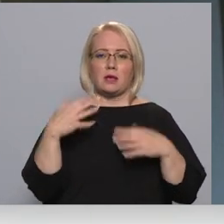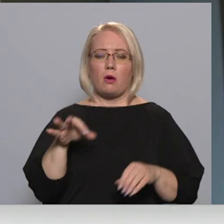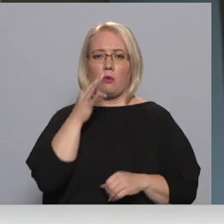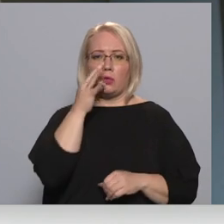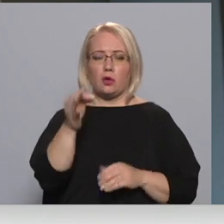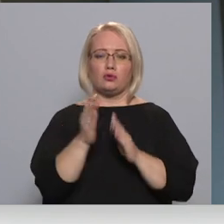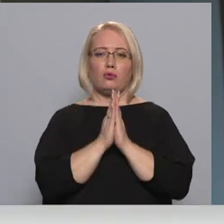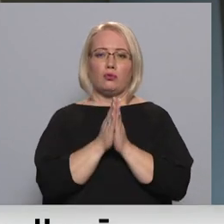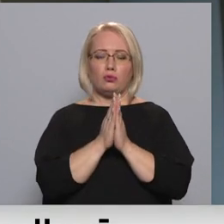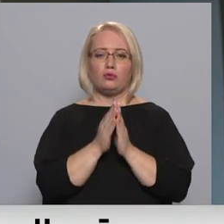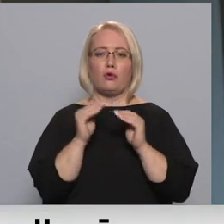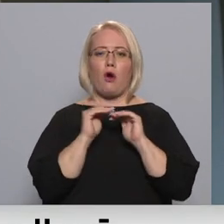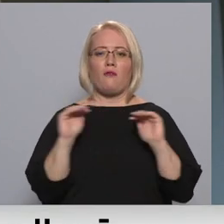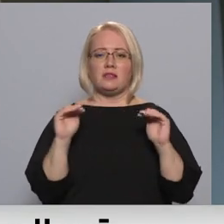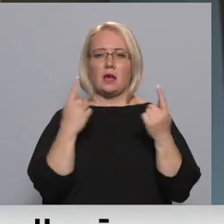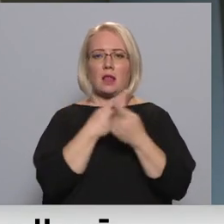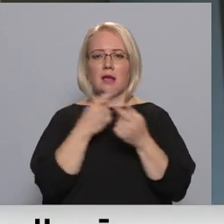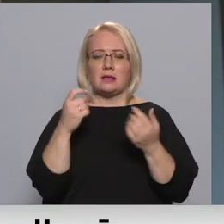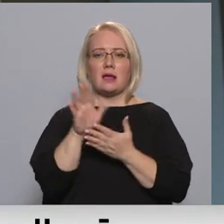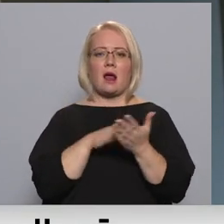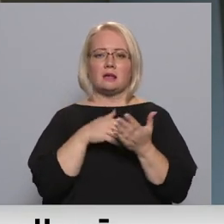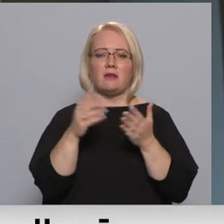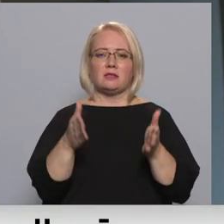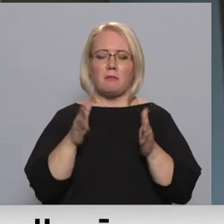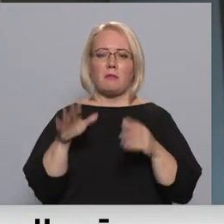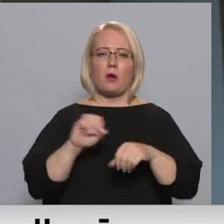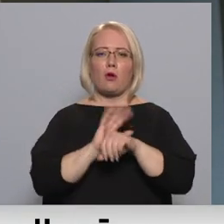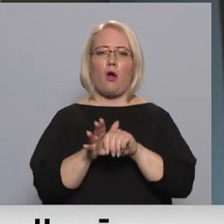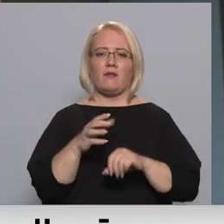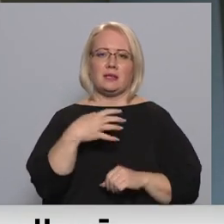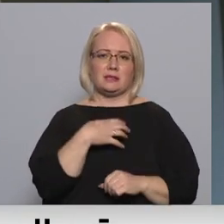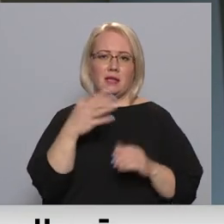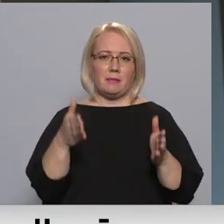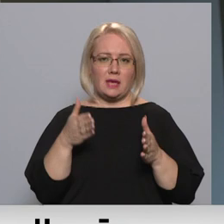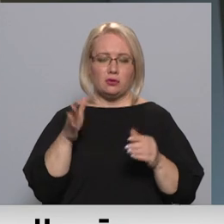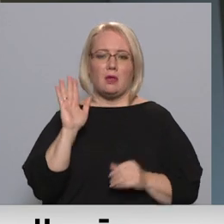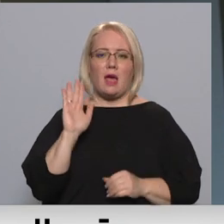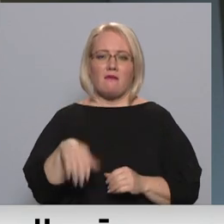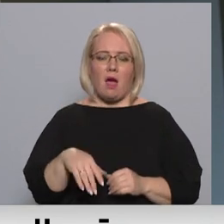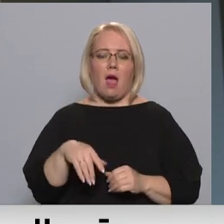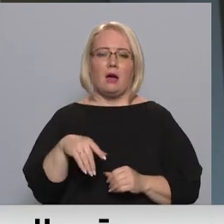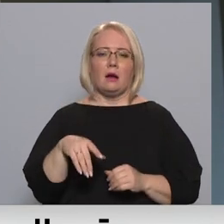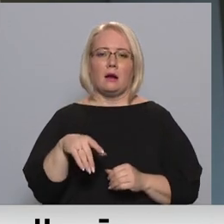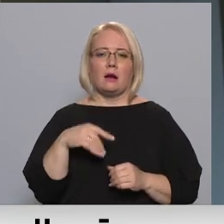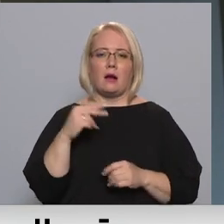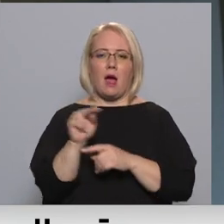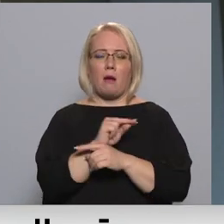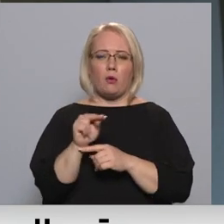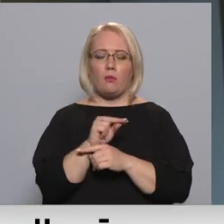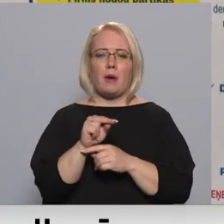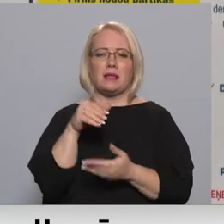prasījis oficiāli atzīt Krāslavas slimnīcu par COVID slimnīcu, lai viņi varētu aprūpēt tos jau stabilos pacientos.